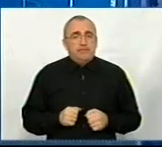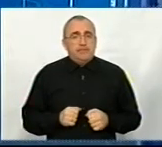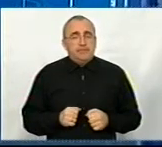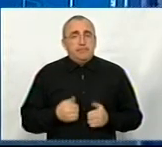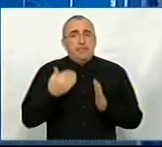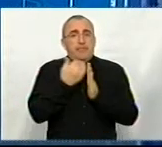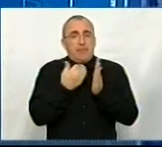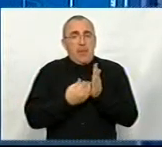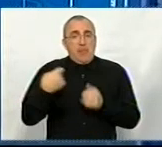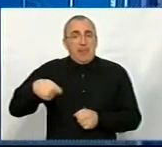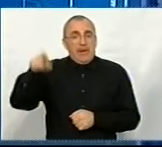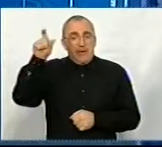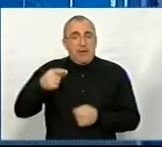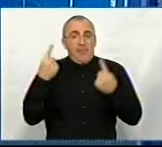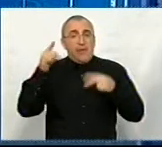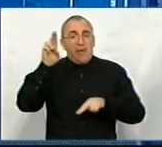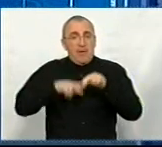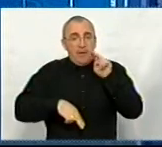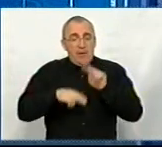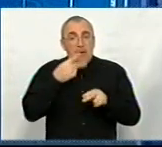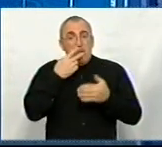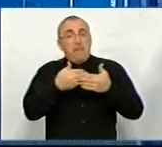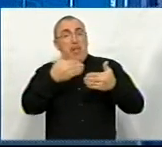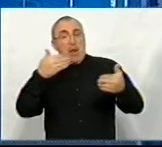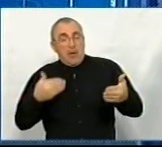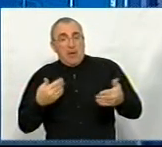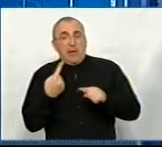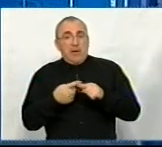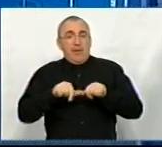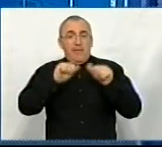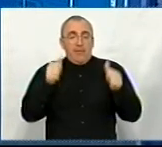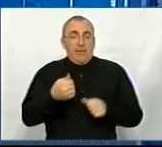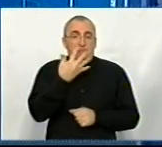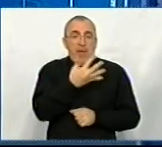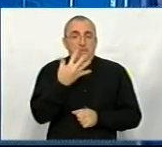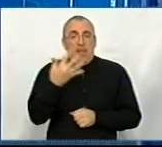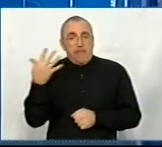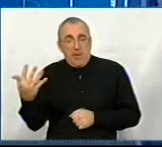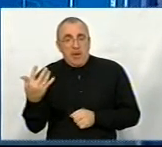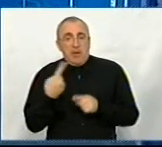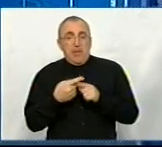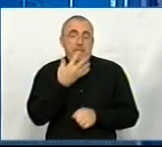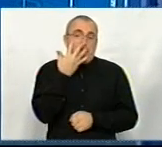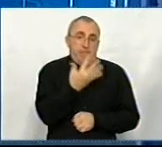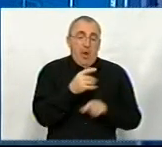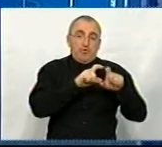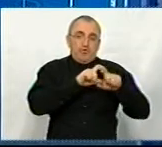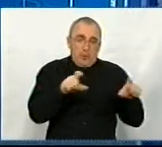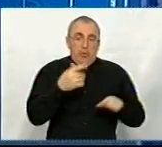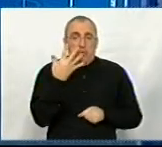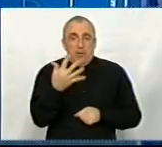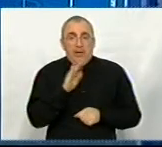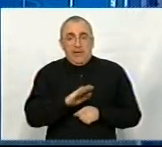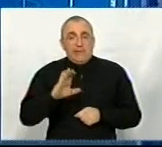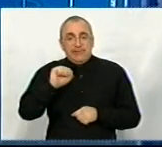Програма президента «Велике будівництво», вона себе передбачається по такій формулі 5-5-5. Це 5 шкіл, 5